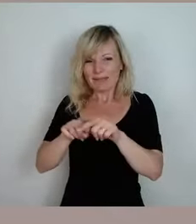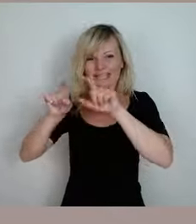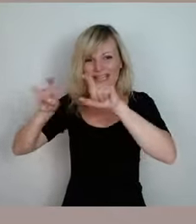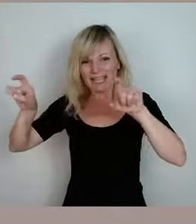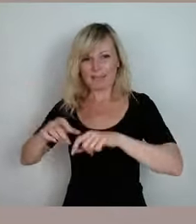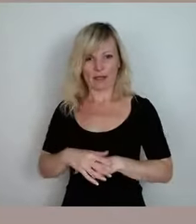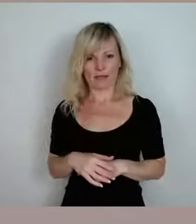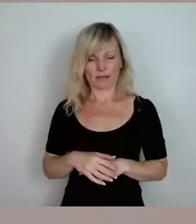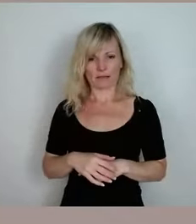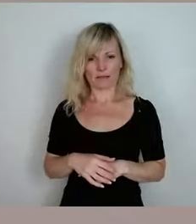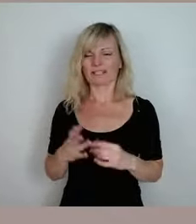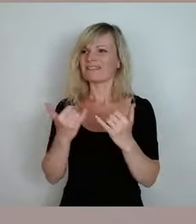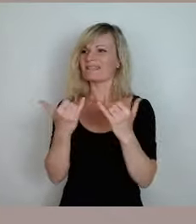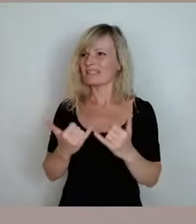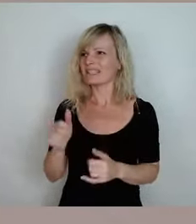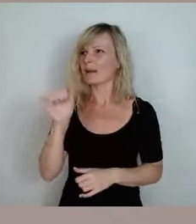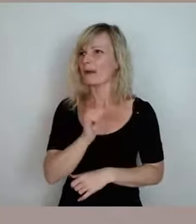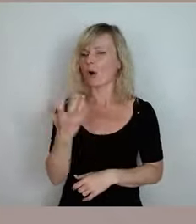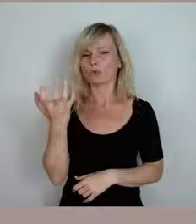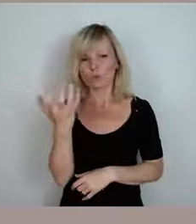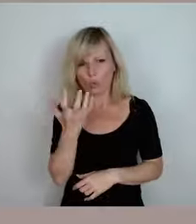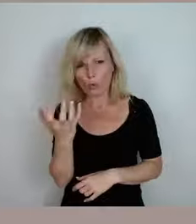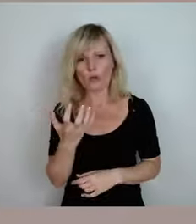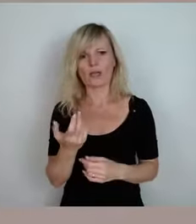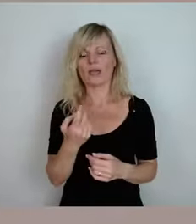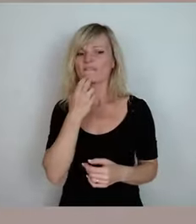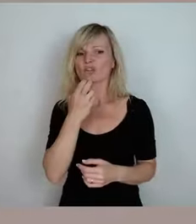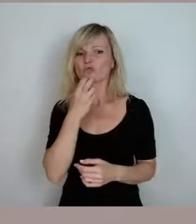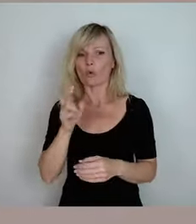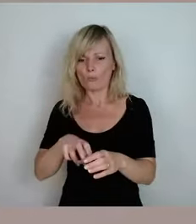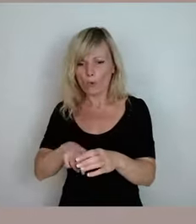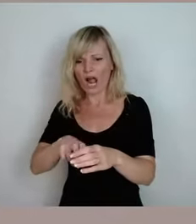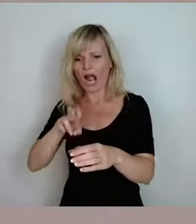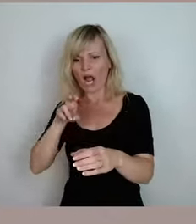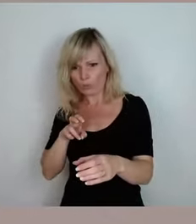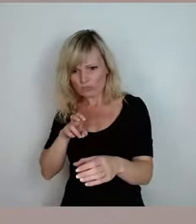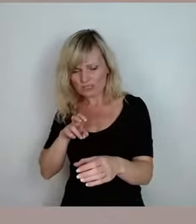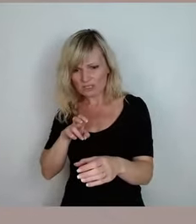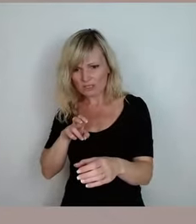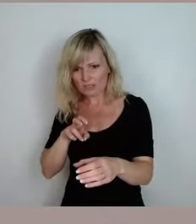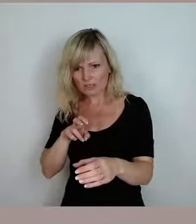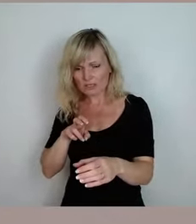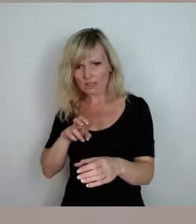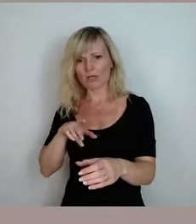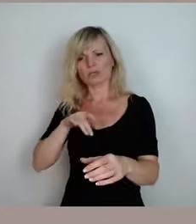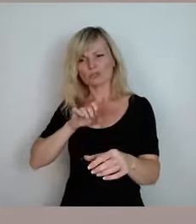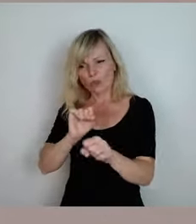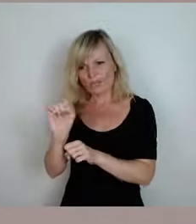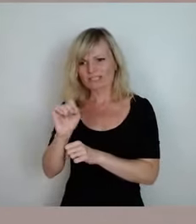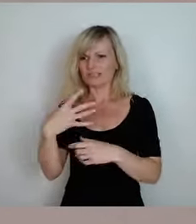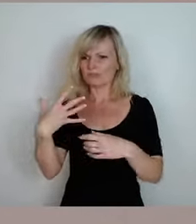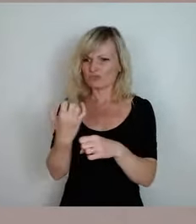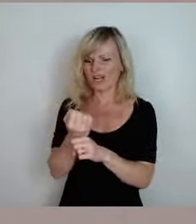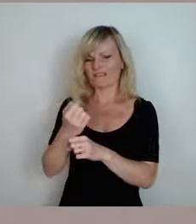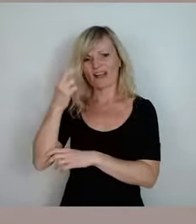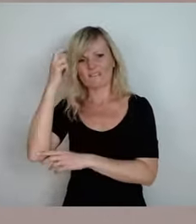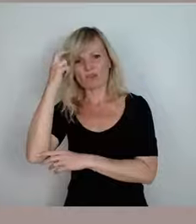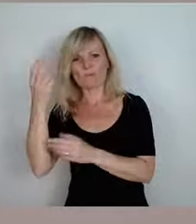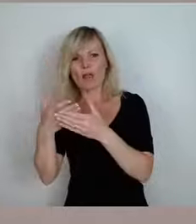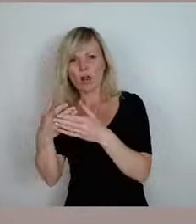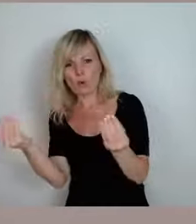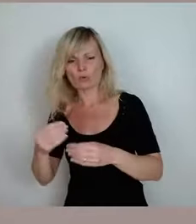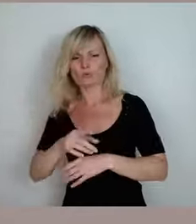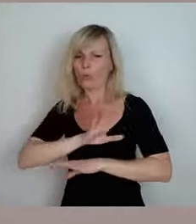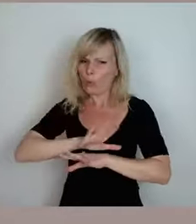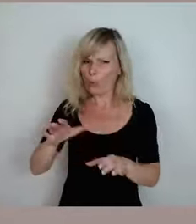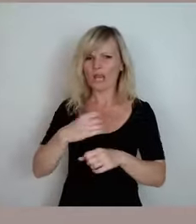Braunkohleverstromung in Tschechien auszusteigen und trotzdem da was Vernünftiges hinzukriegen, vielleicht kein Atomkraftwerk zu bauen?